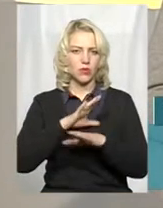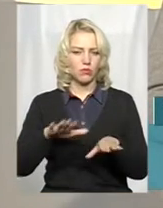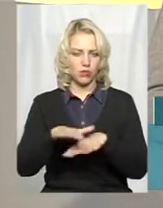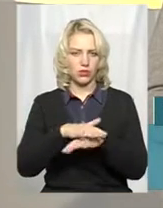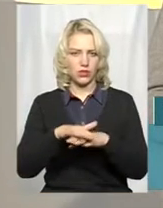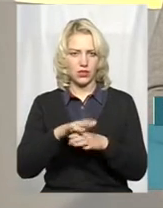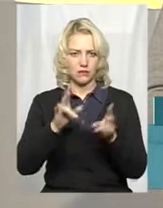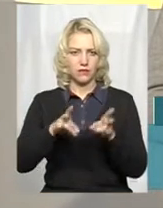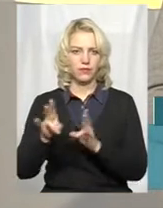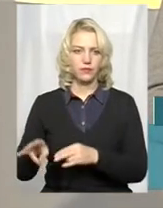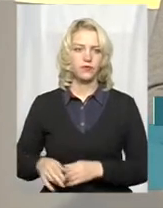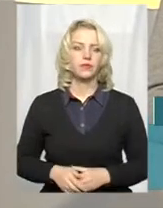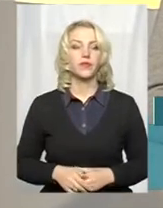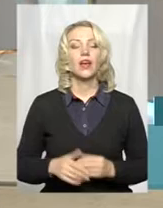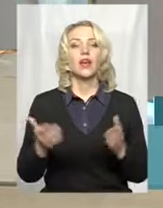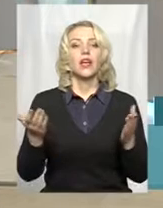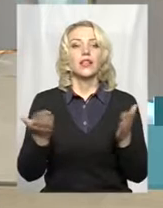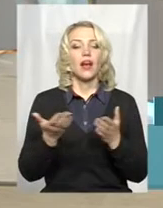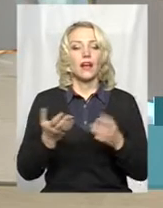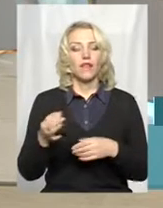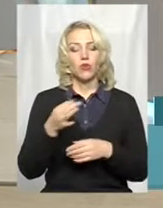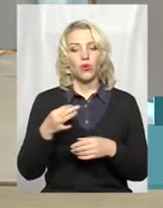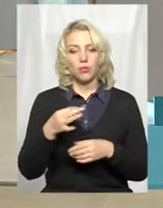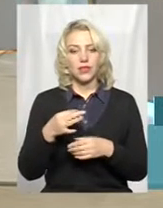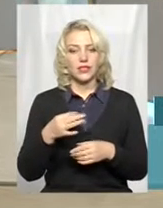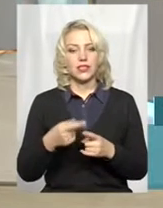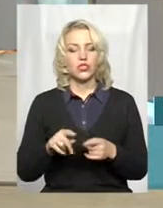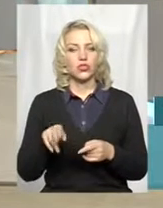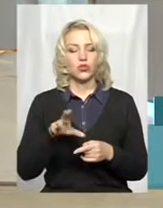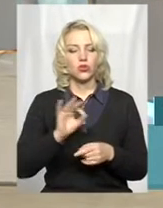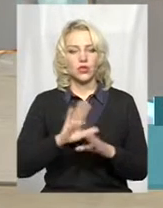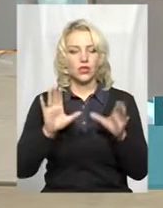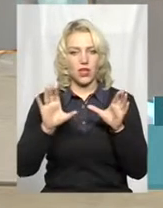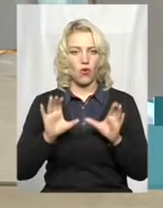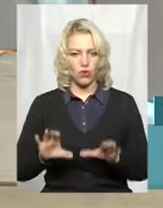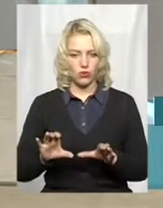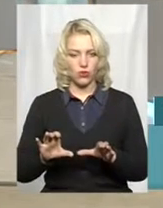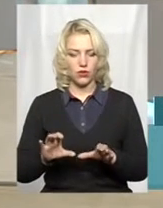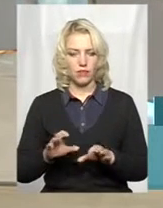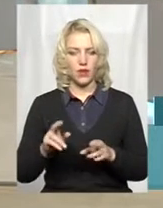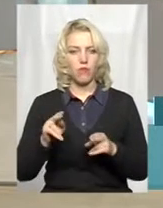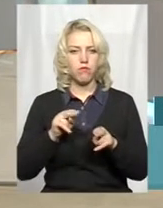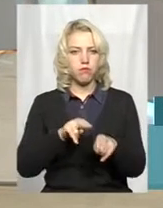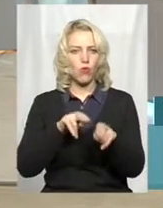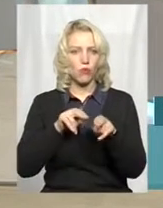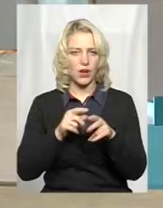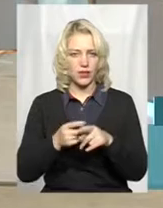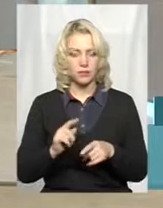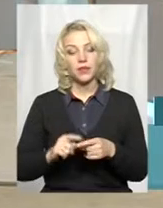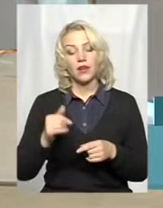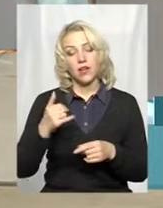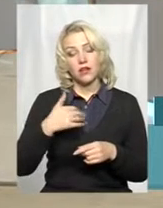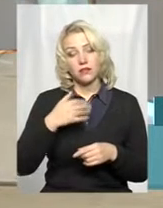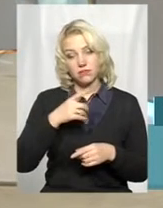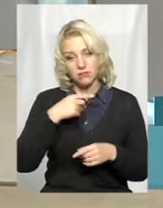на небезпеку. Яка ж в області тенденція щодо незаконного полювання? Ну, скажімо так, що у